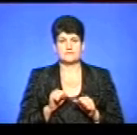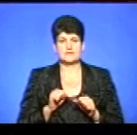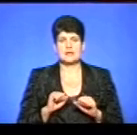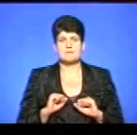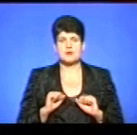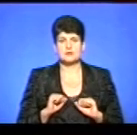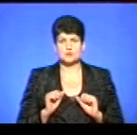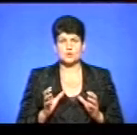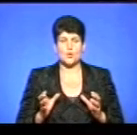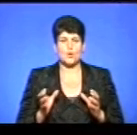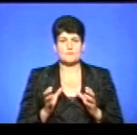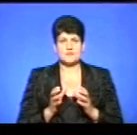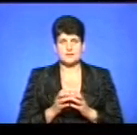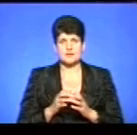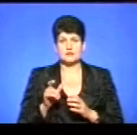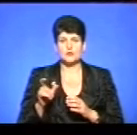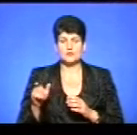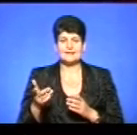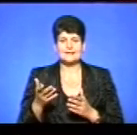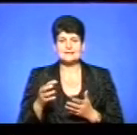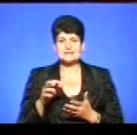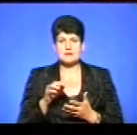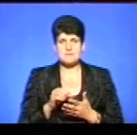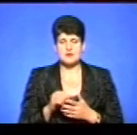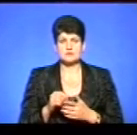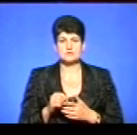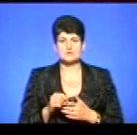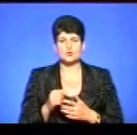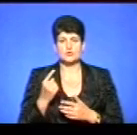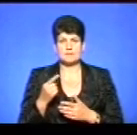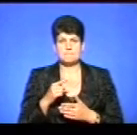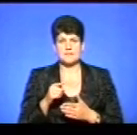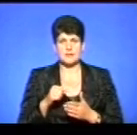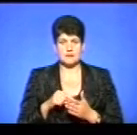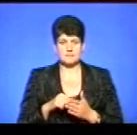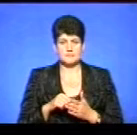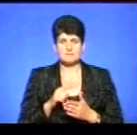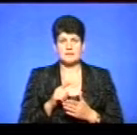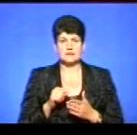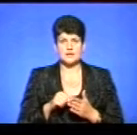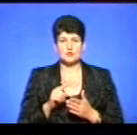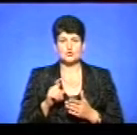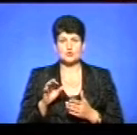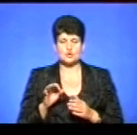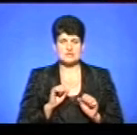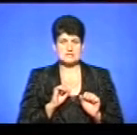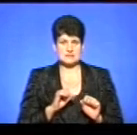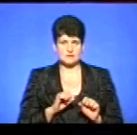намагаються об'єднати людей, котрі займаються одним питанням, питаннями зоозахисту.